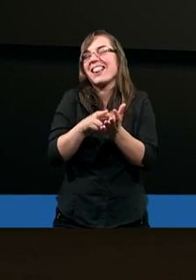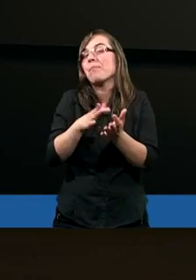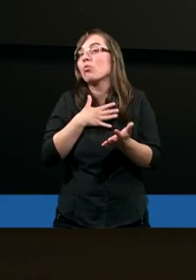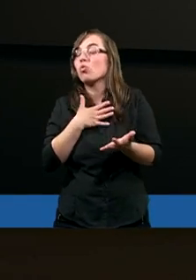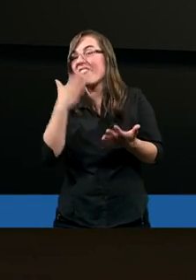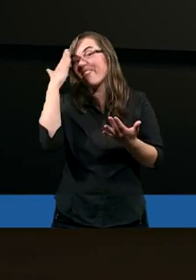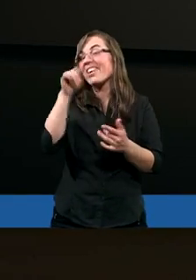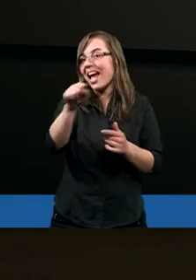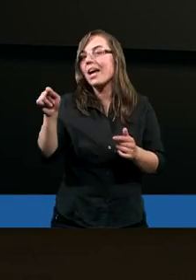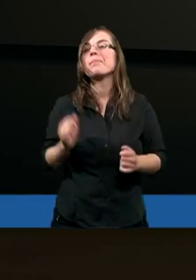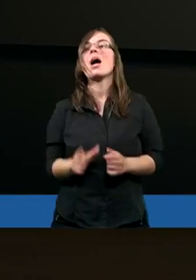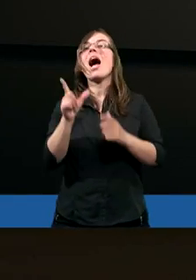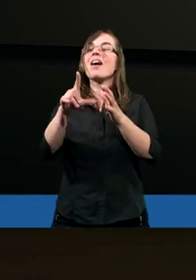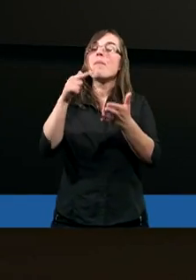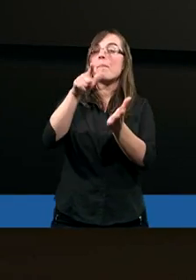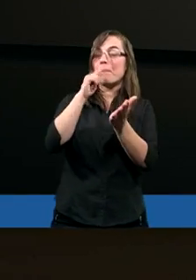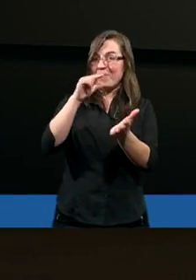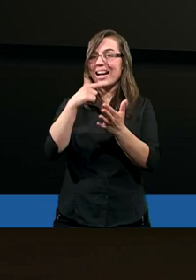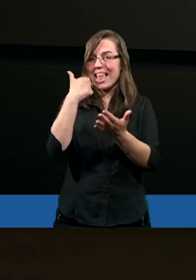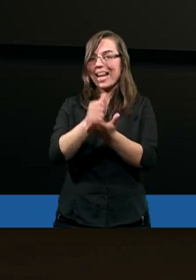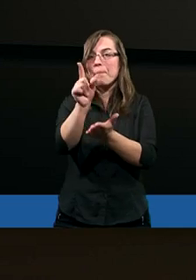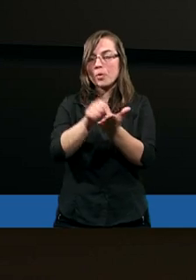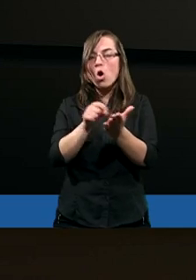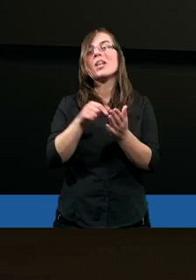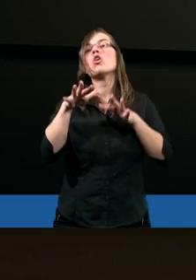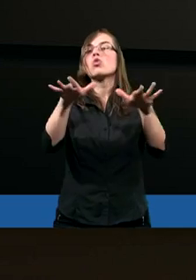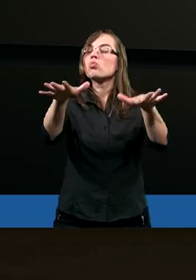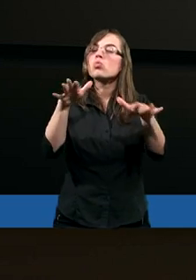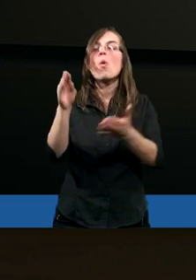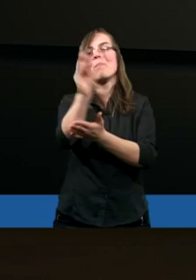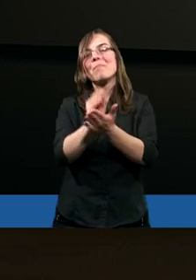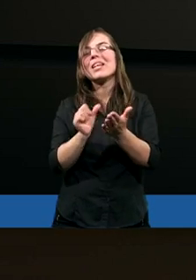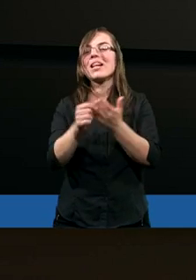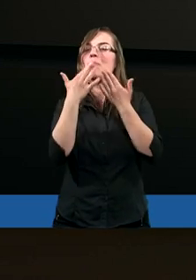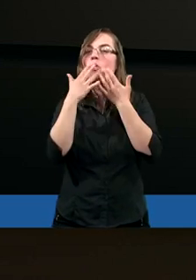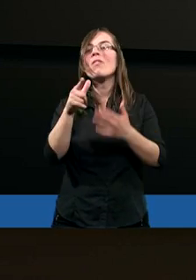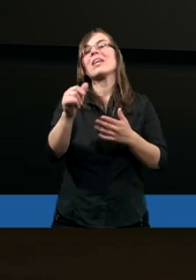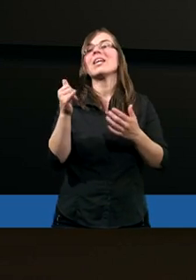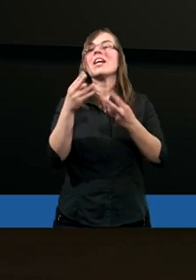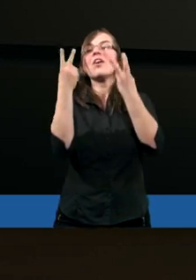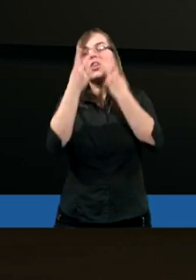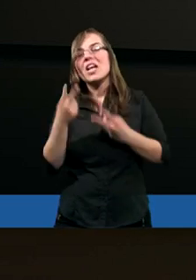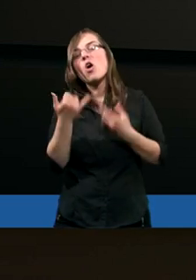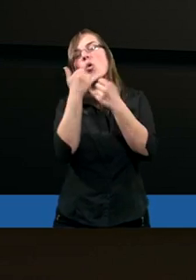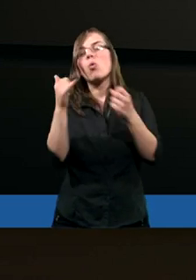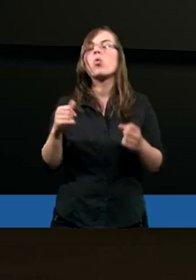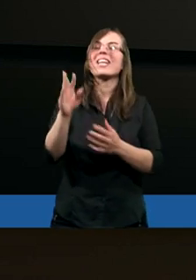Tym bardziej, że Piotr w swoich listach wiele o tym pisze. Może poproszę o przeczytanie również tekstów. Powróćmy do pierwszego listu